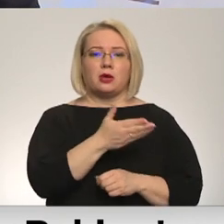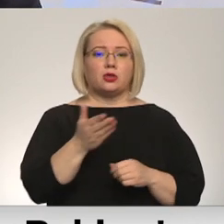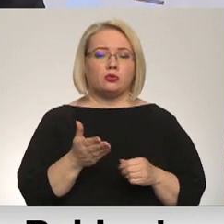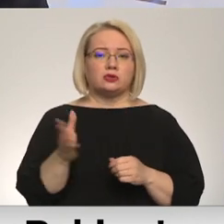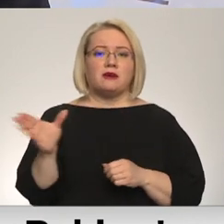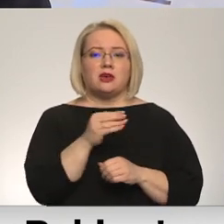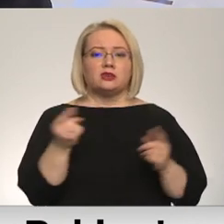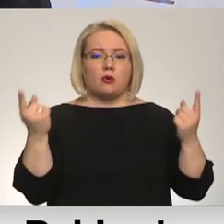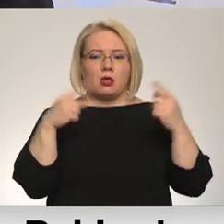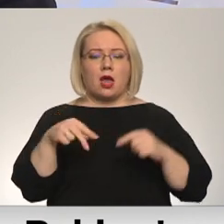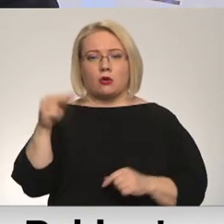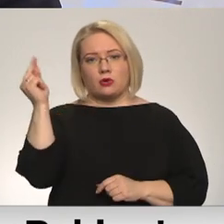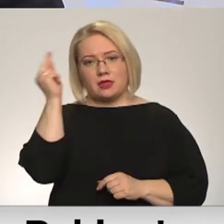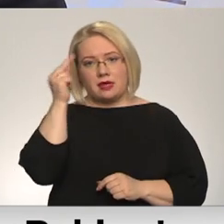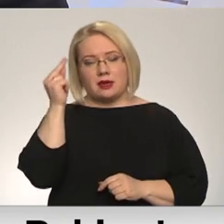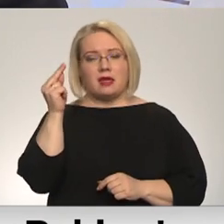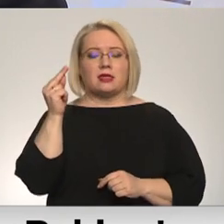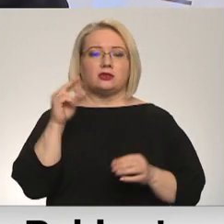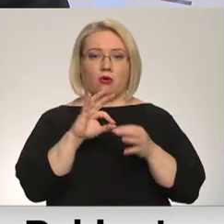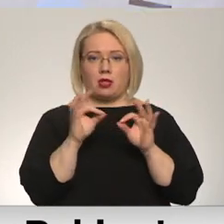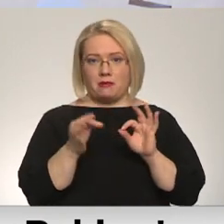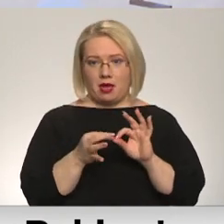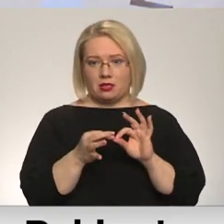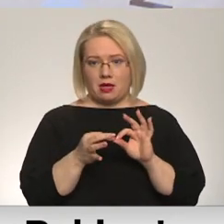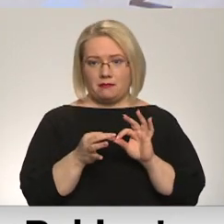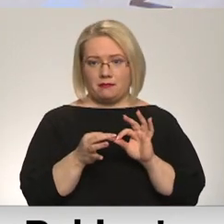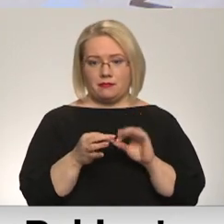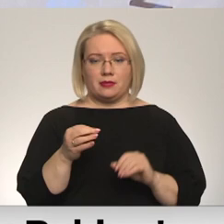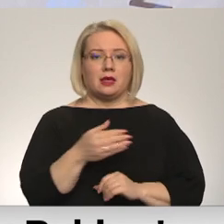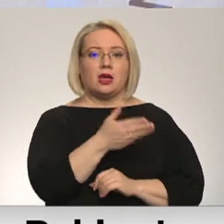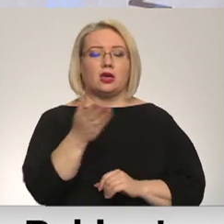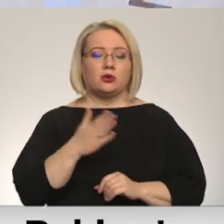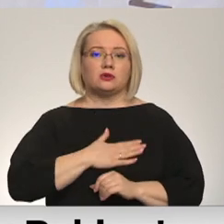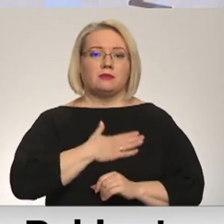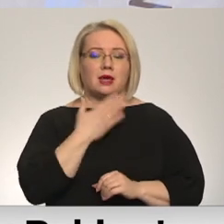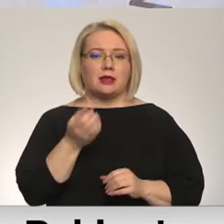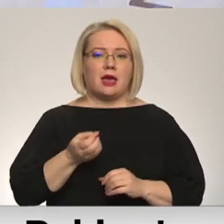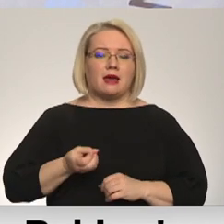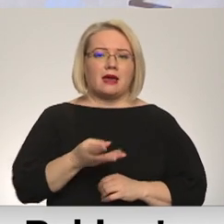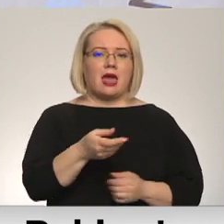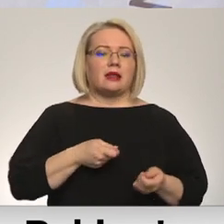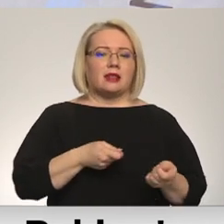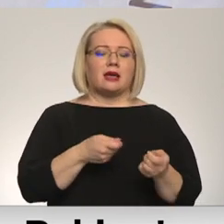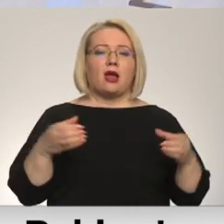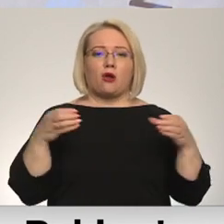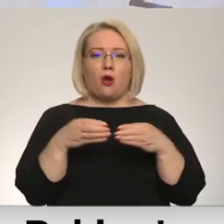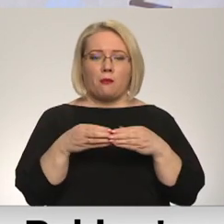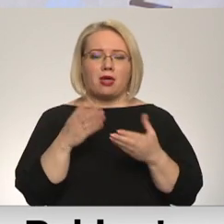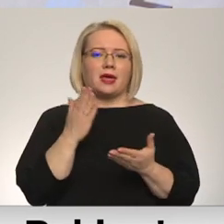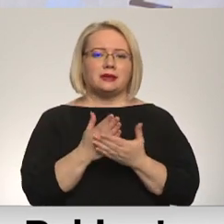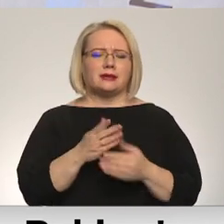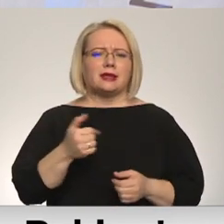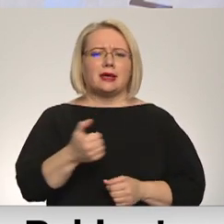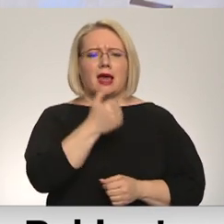trenējāties olimpiskajām spēlēm. Jūs, mīļie Kērlinga komanda, esiet gadiem ilgi